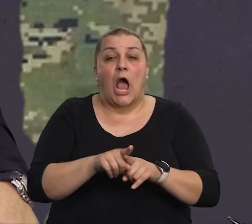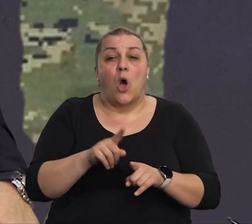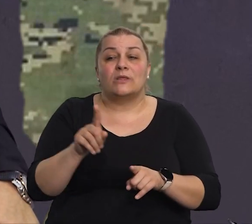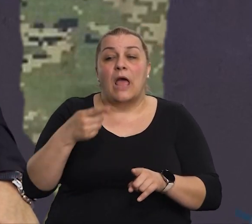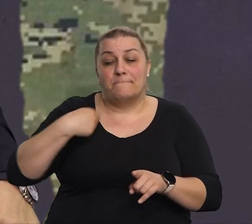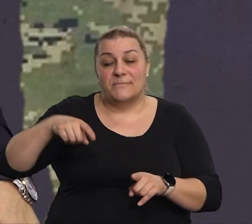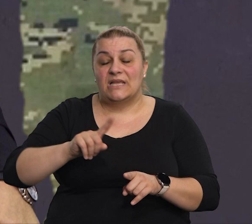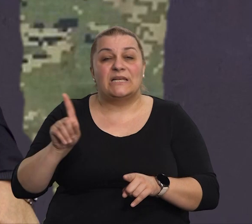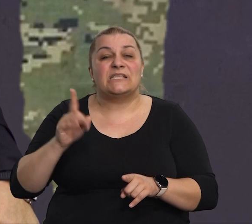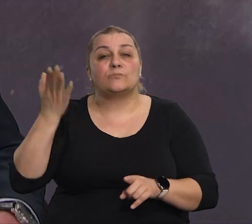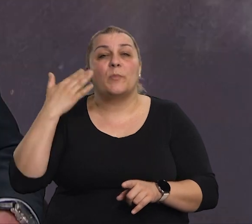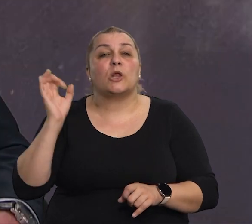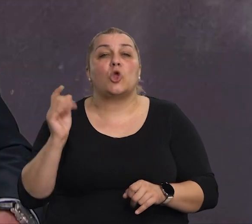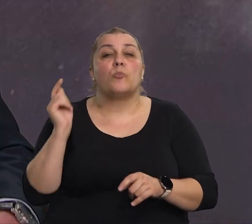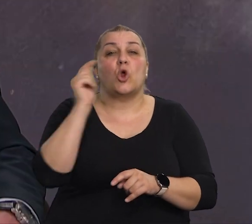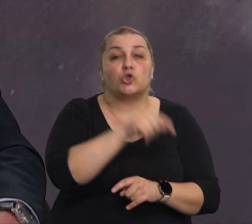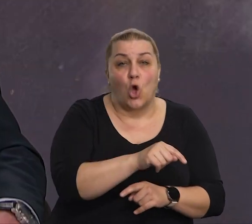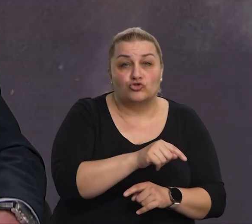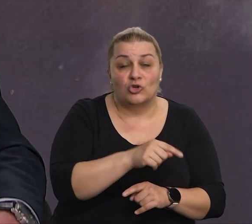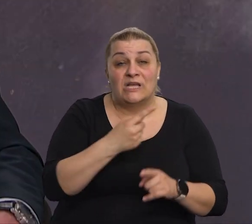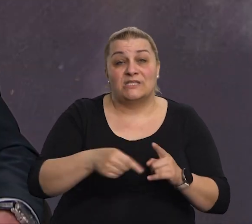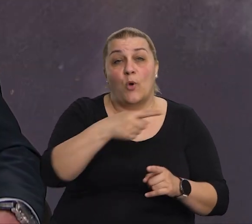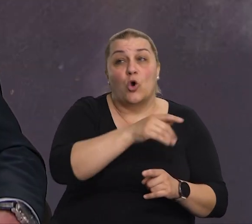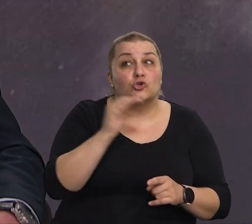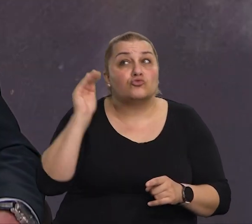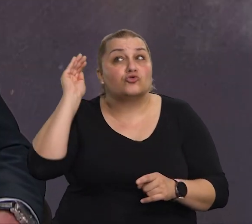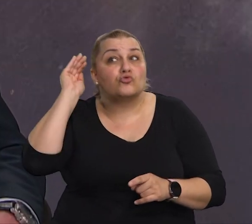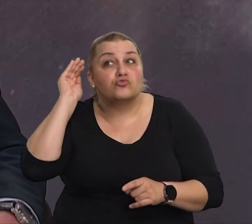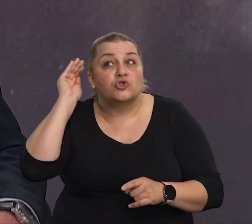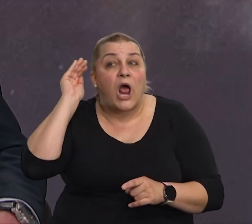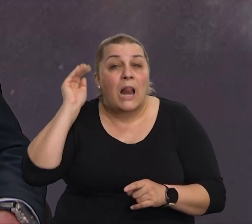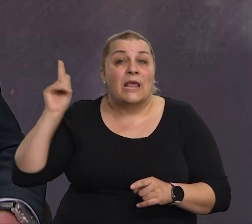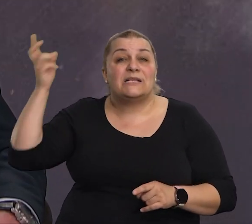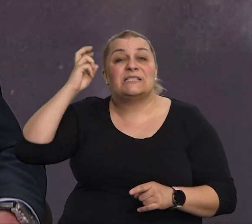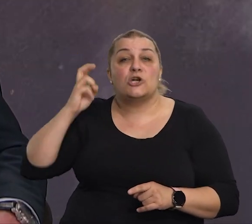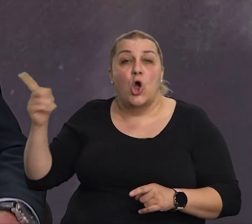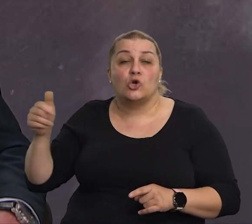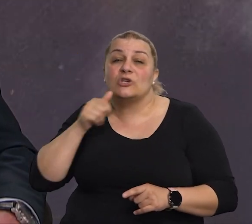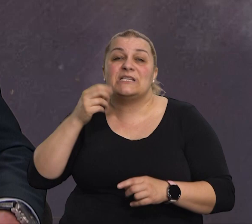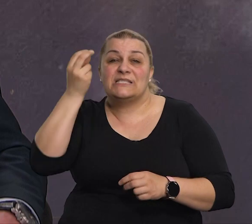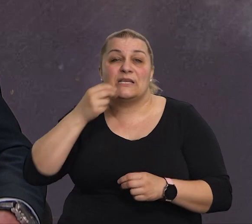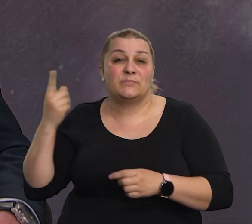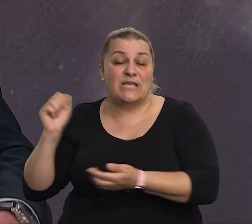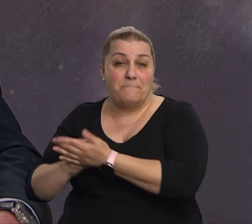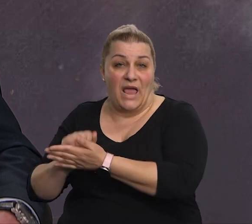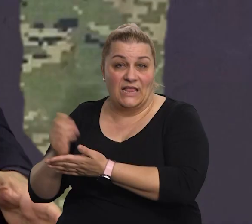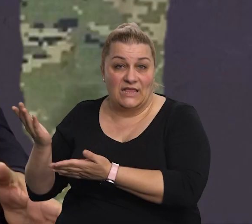način, jer... Da, nastijeli smo na provokaciju, slušajući crnogorske i prosrpske medije. Tako je,